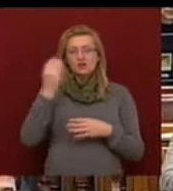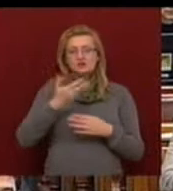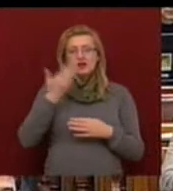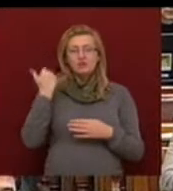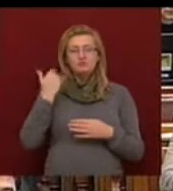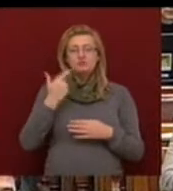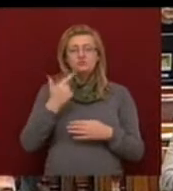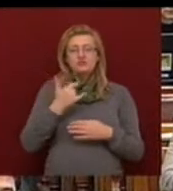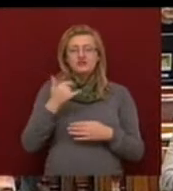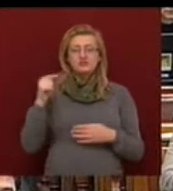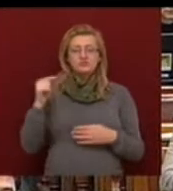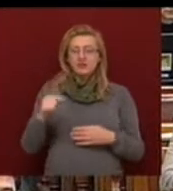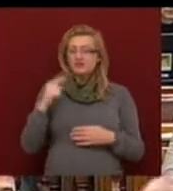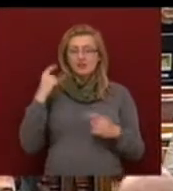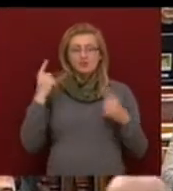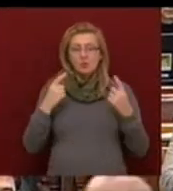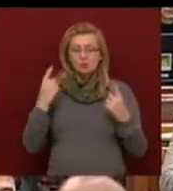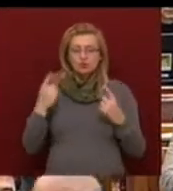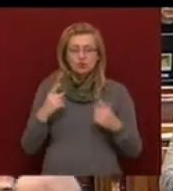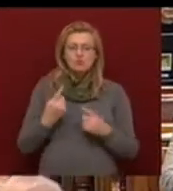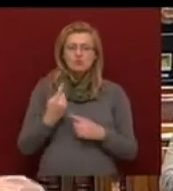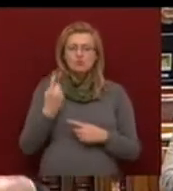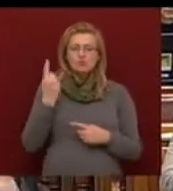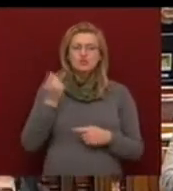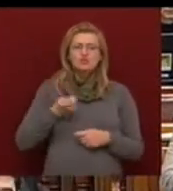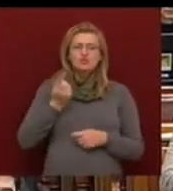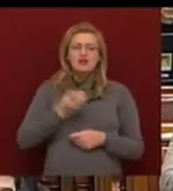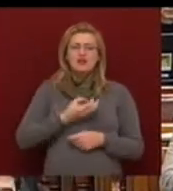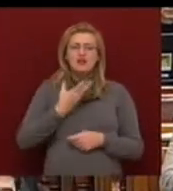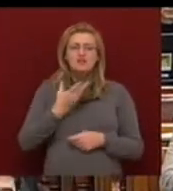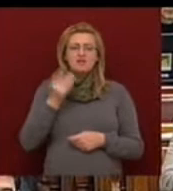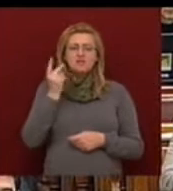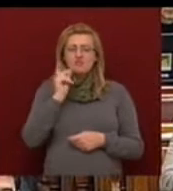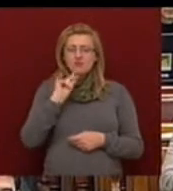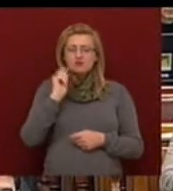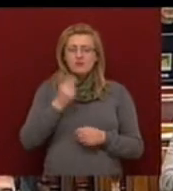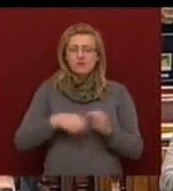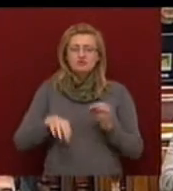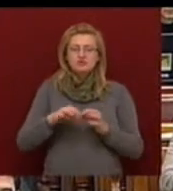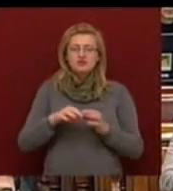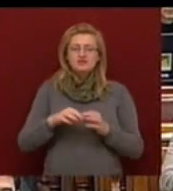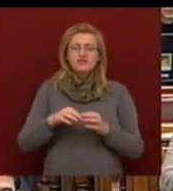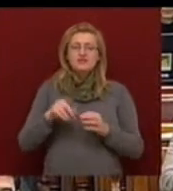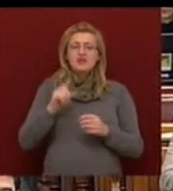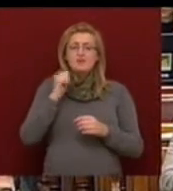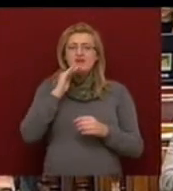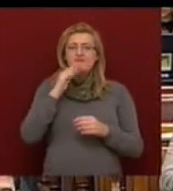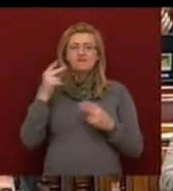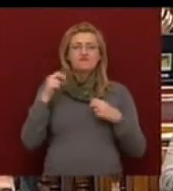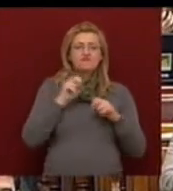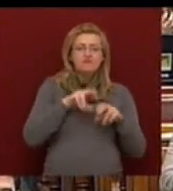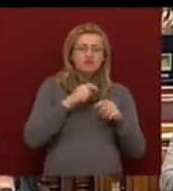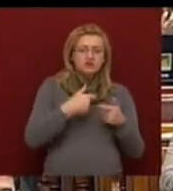Nem gondoljuk azt, hogy különösebb sikerélmény lenne, hogy Magyarország visszakullogott az IMF-hez. Az